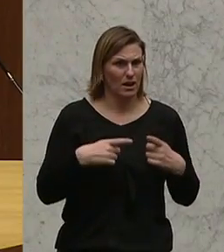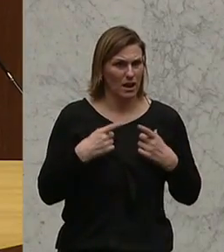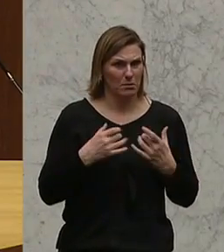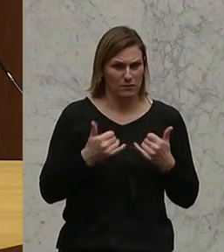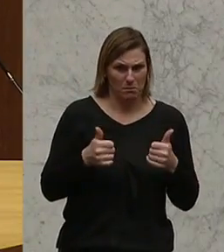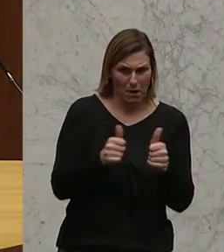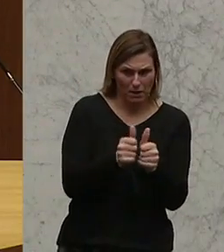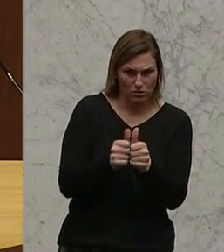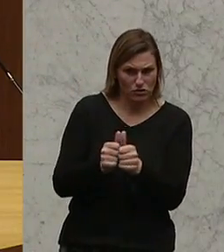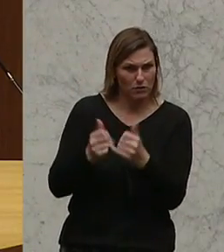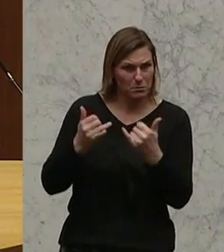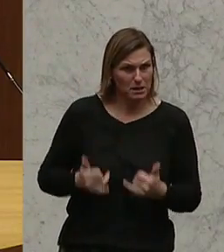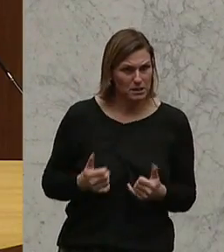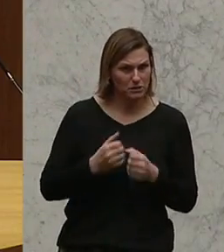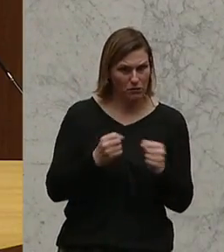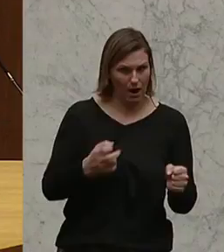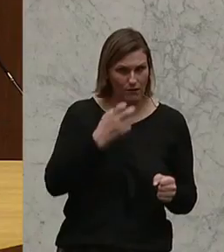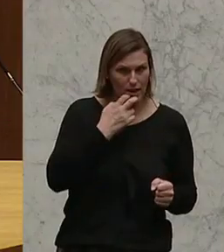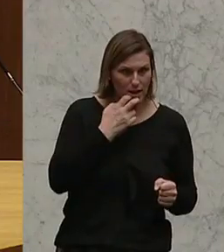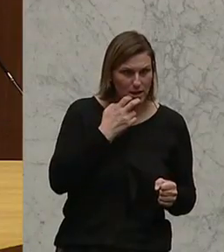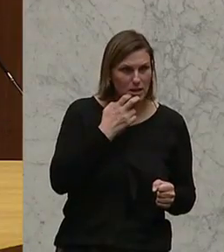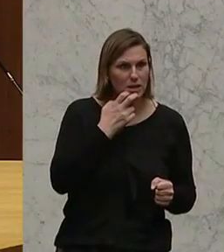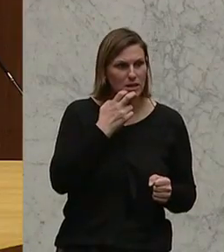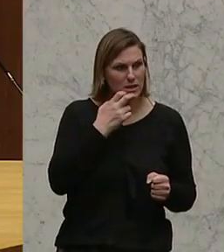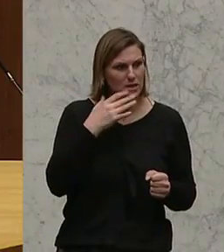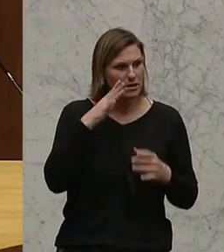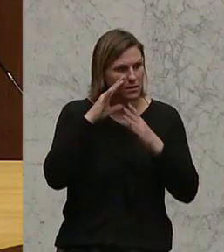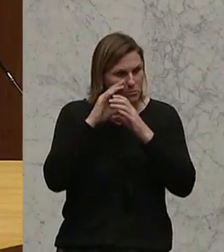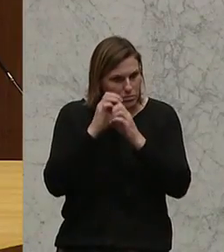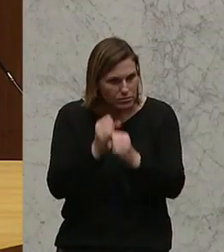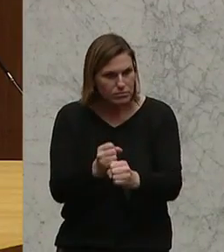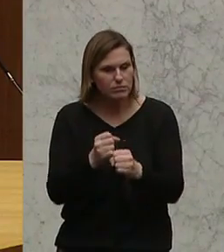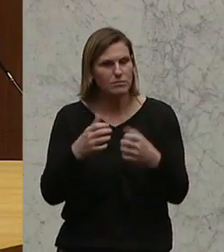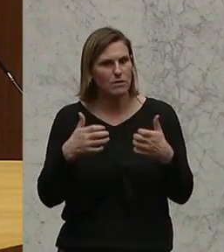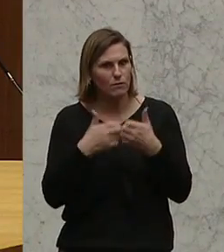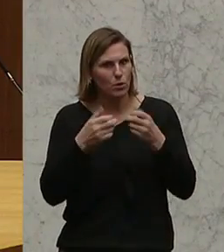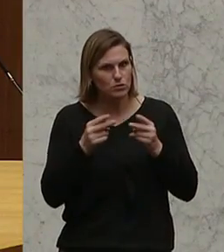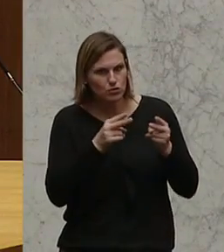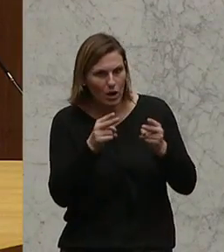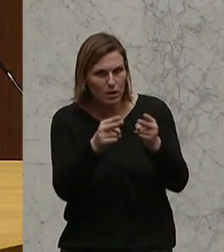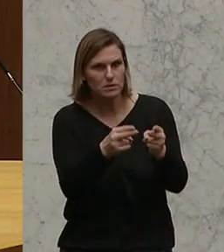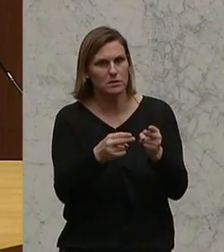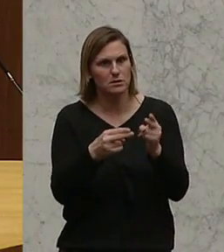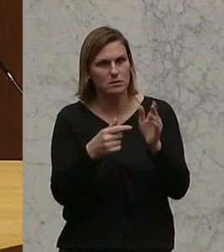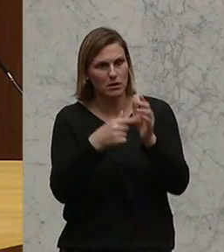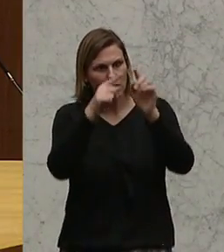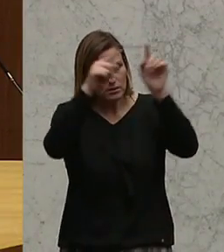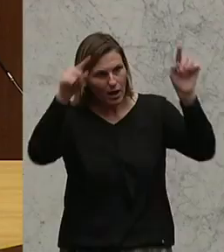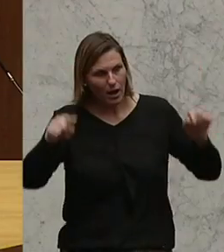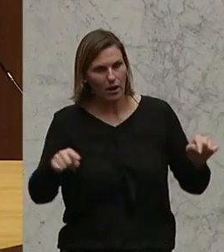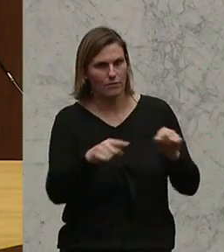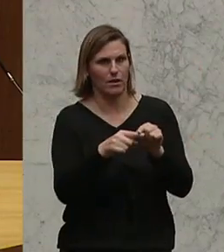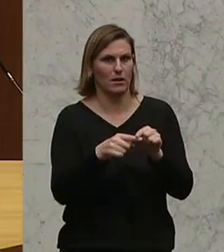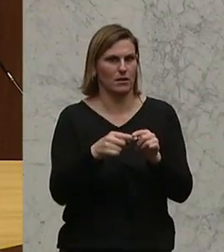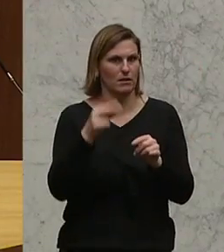Partnerschaft nach dem Prinzip der Freiwilligkeit. Kanalisieren wir Forsttrecken, Forstraßen. Weisen wir sie aus, kennzeichnen sie wir.